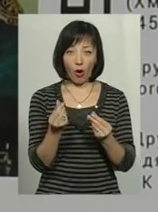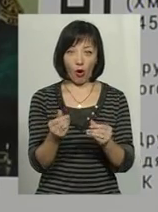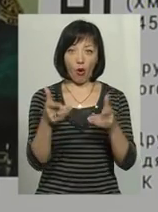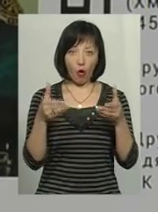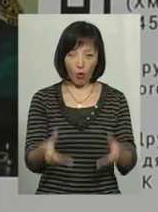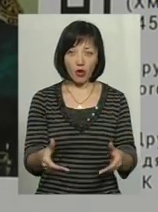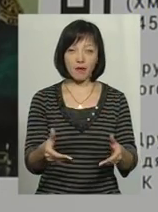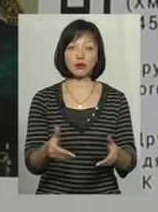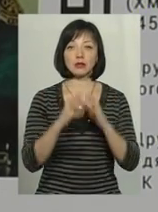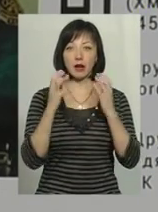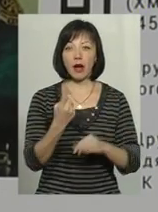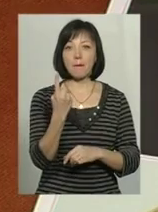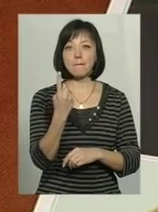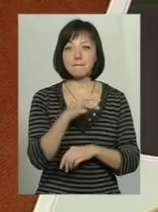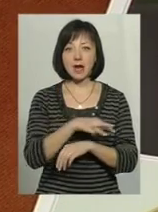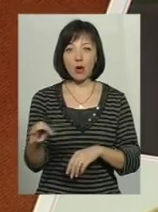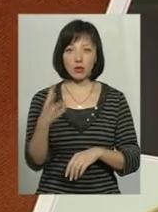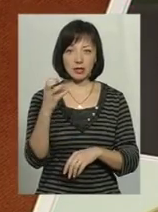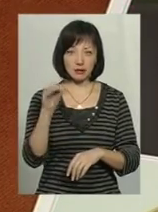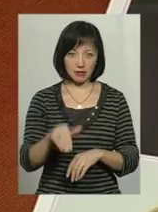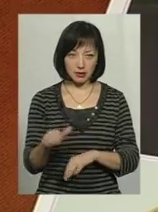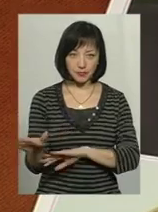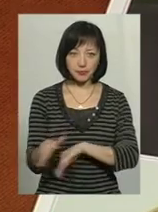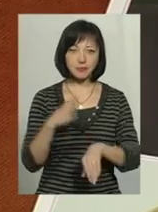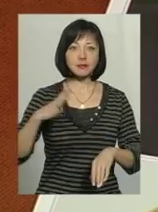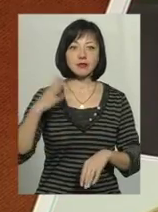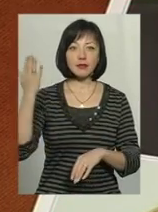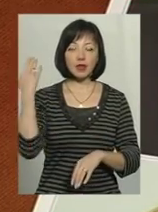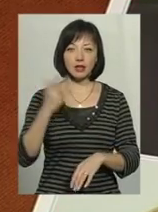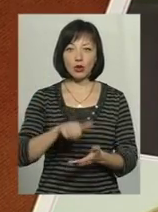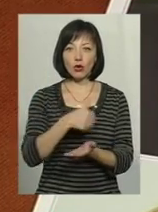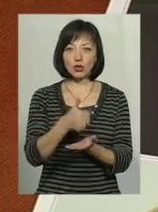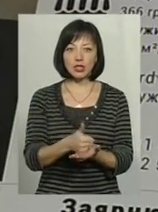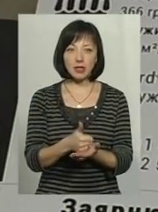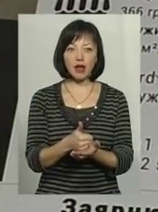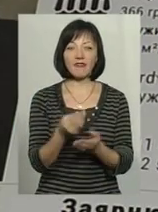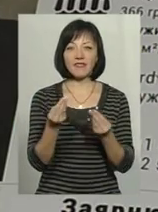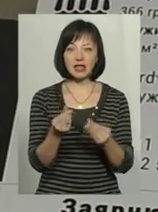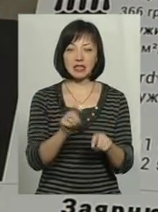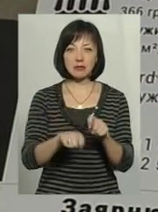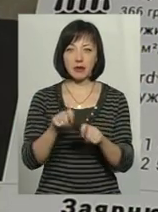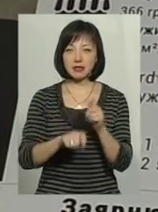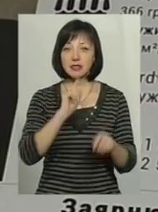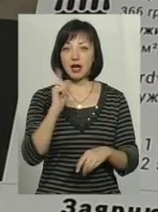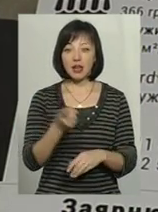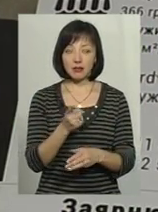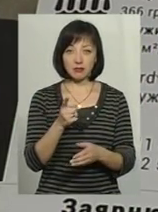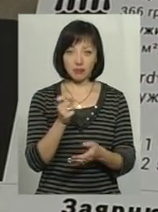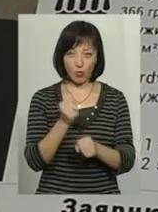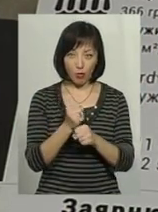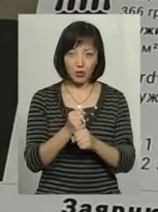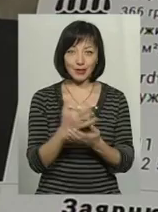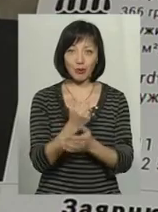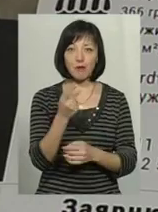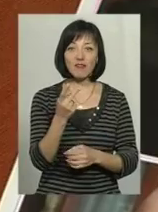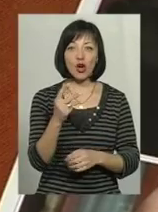зберігає 1 мільйон 300 тисяч. Вже екс-очільник обласної фінінспекції Володимир Крупа навпаки за рік, коли був на посаді, заробив півтора